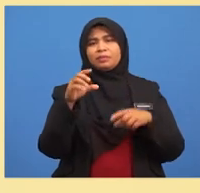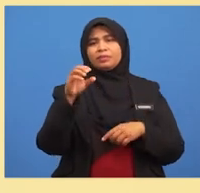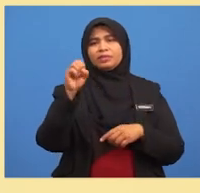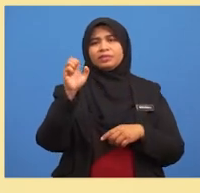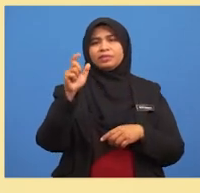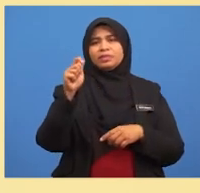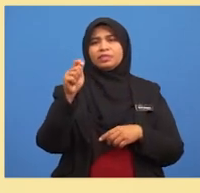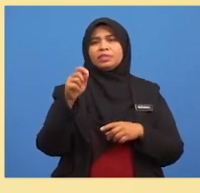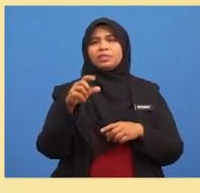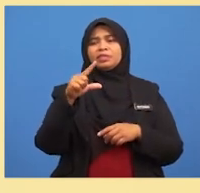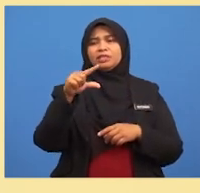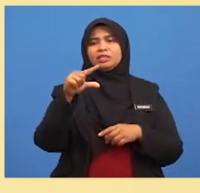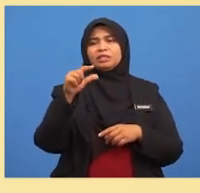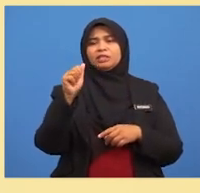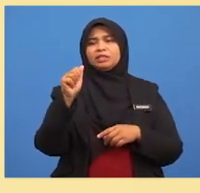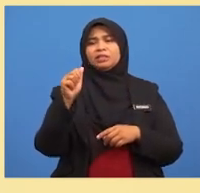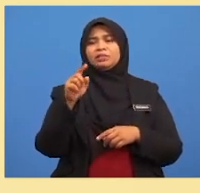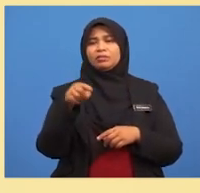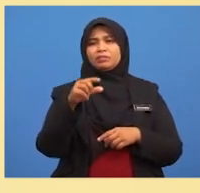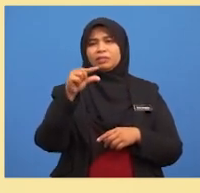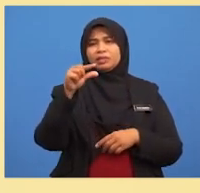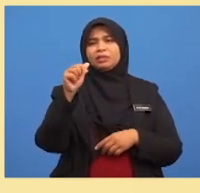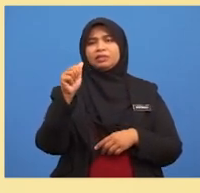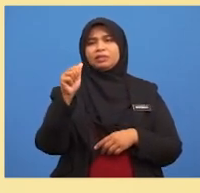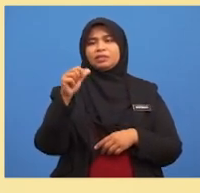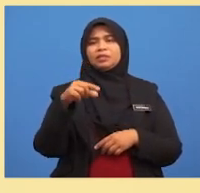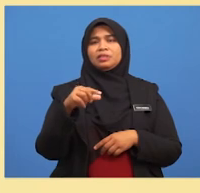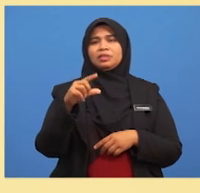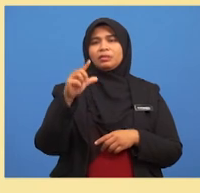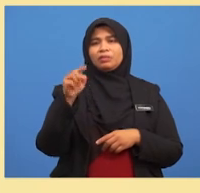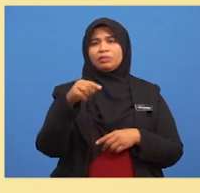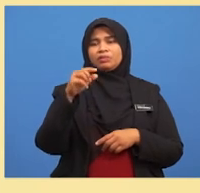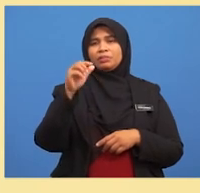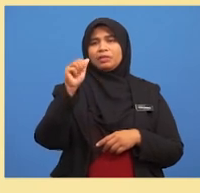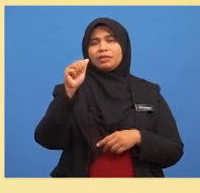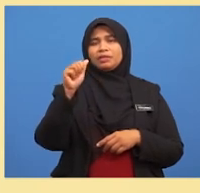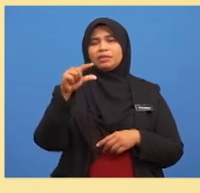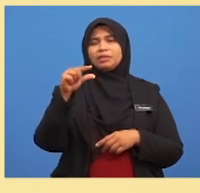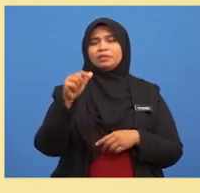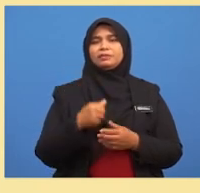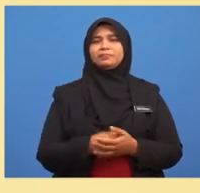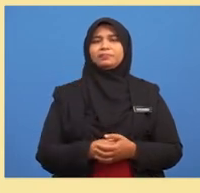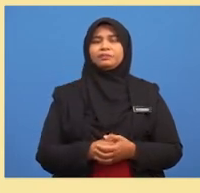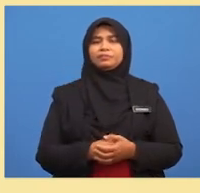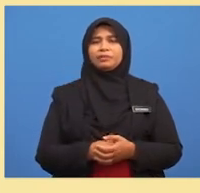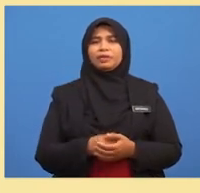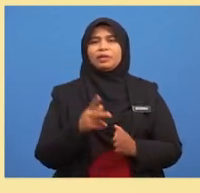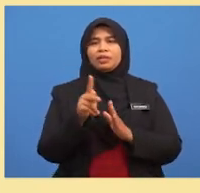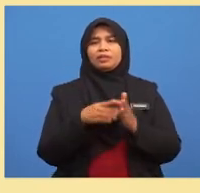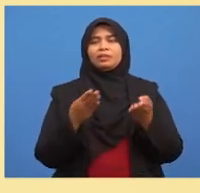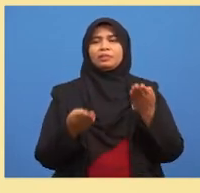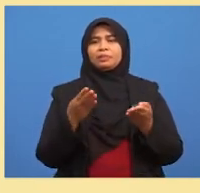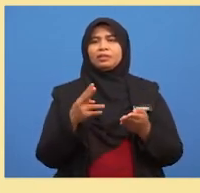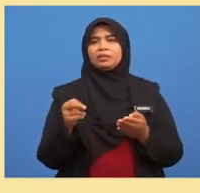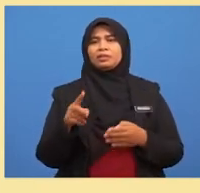,GA,AG,AA Murid-murid Kebarang kalian suatu peristiwa